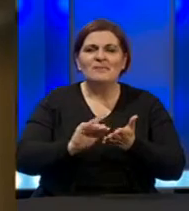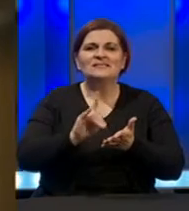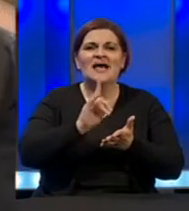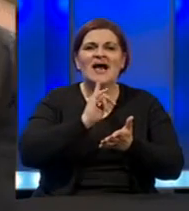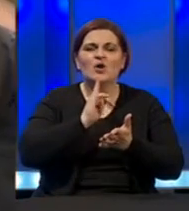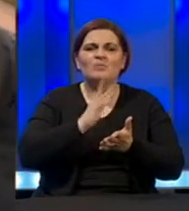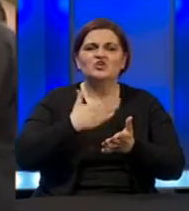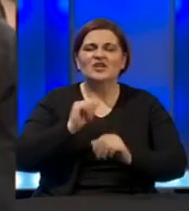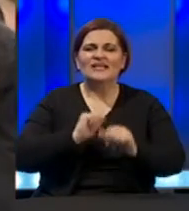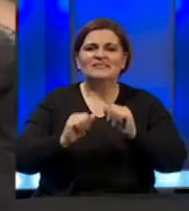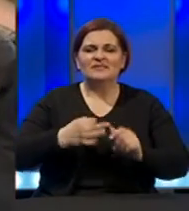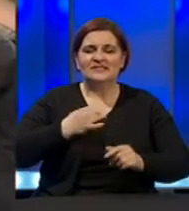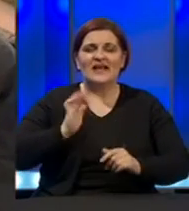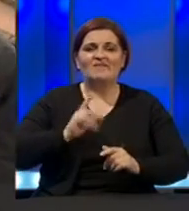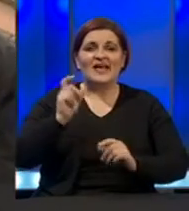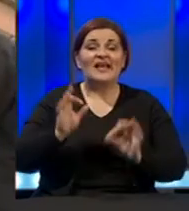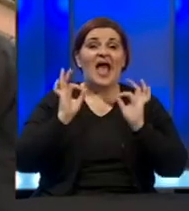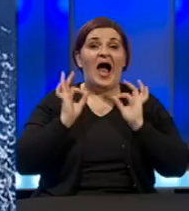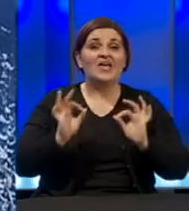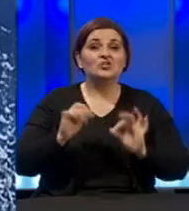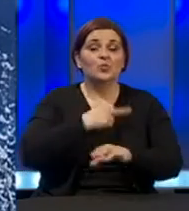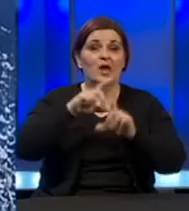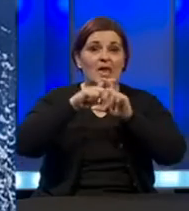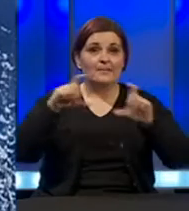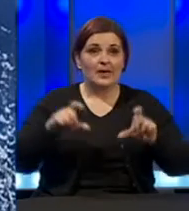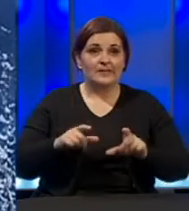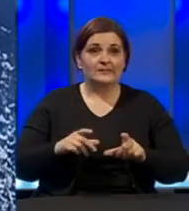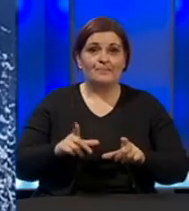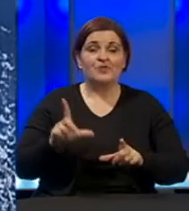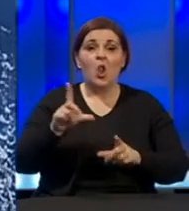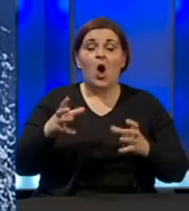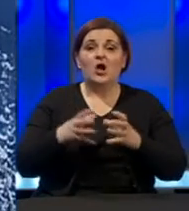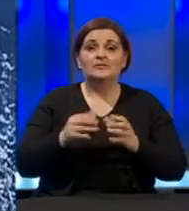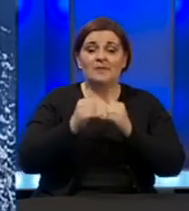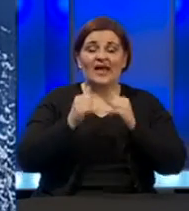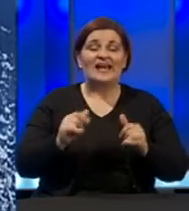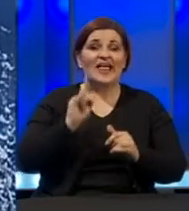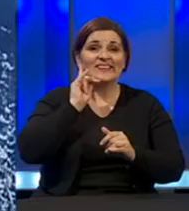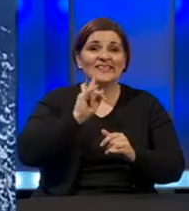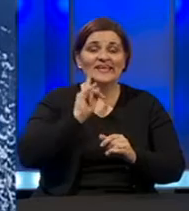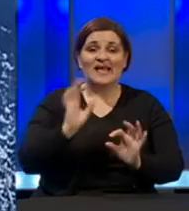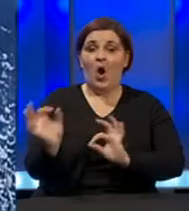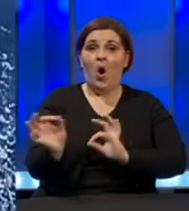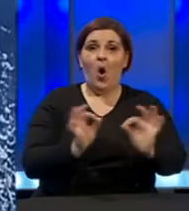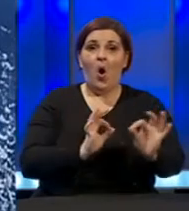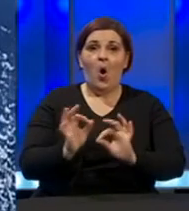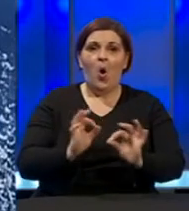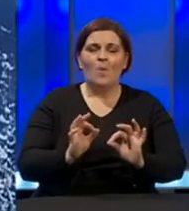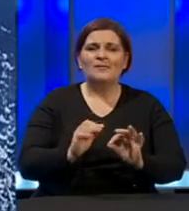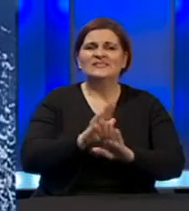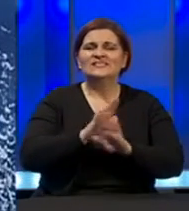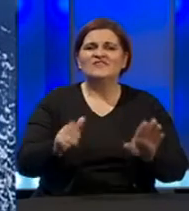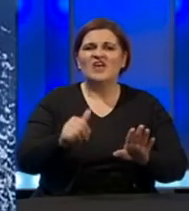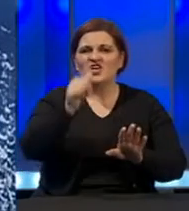se nastoji za štiti zavlje građana, ali i sigurnost bolnice. Lokalne zajednice, kao i Grad Zenica, je da obezbijedi logistički